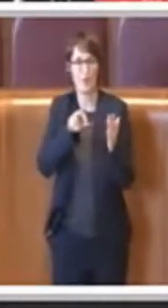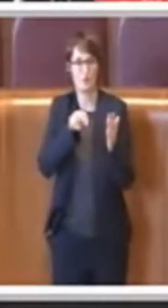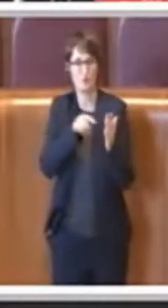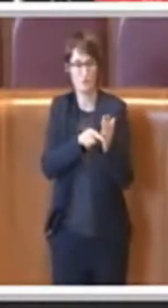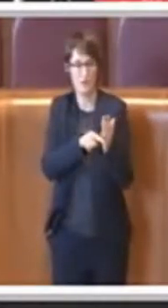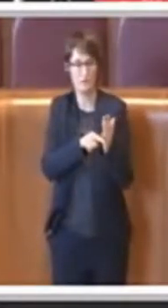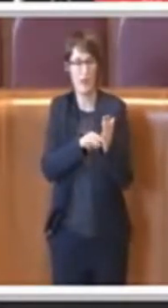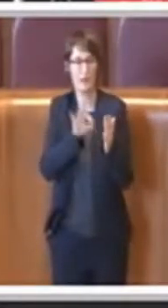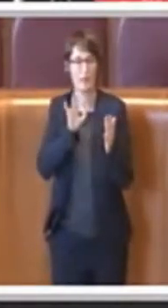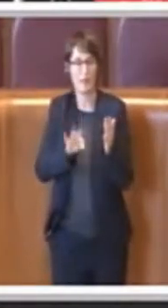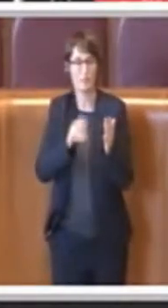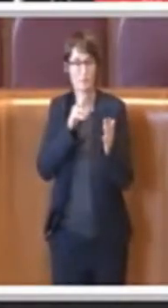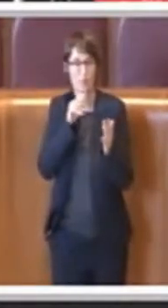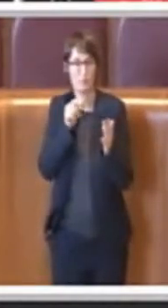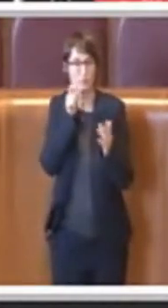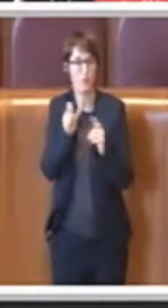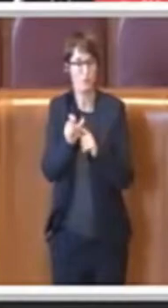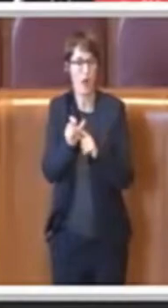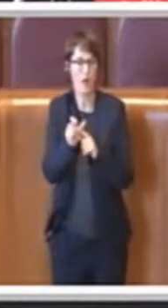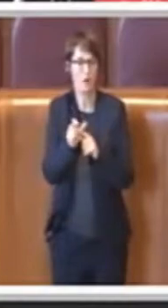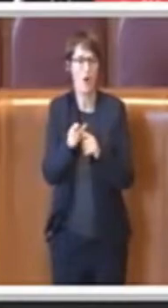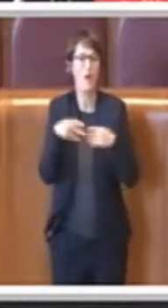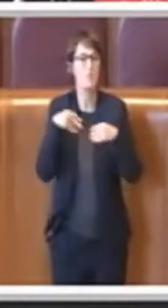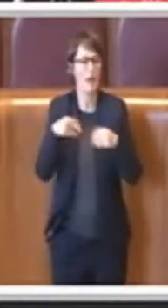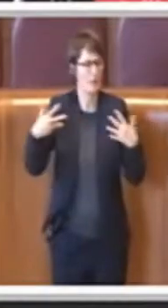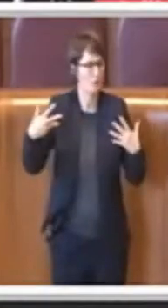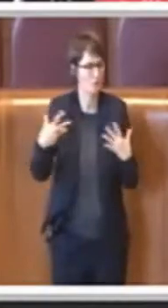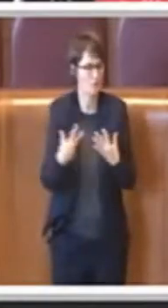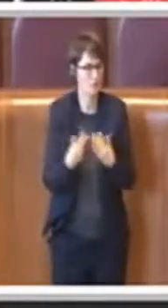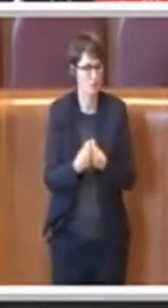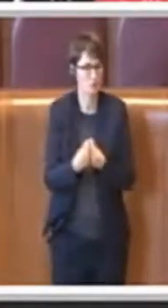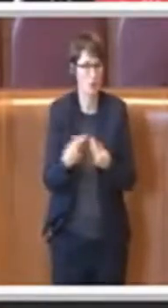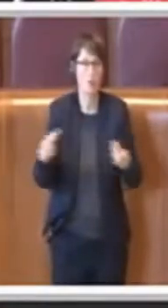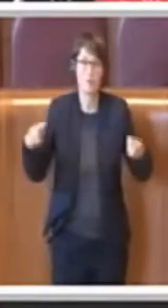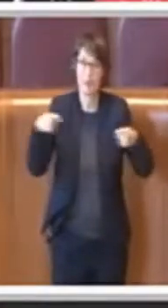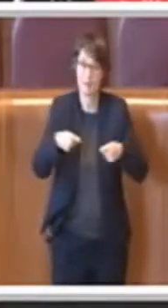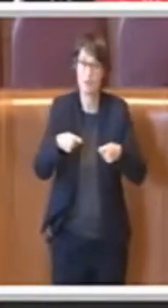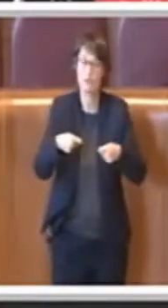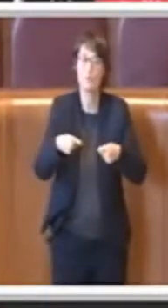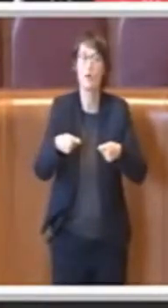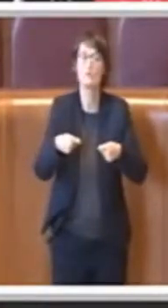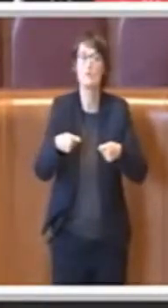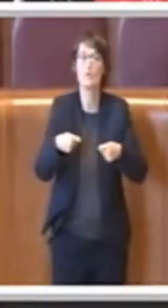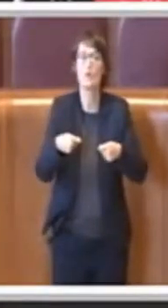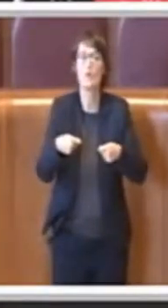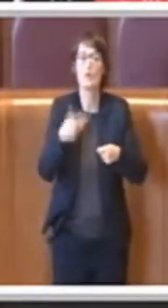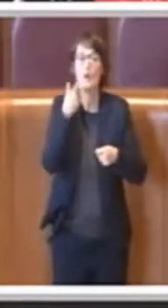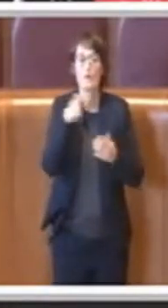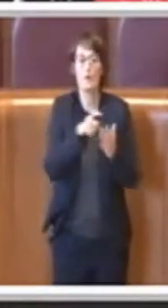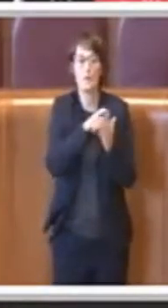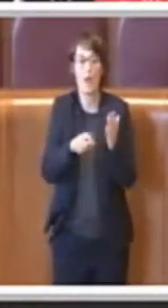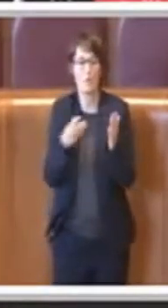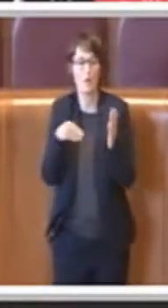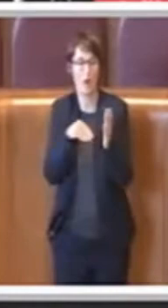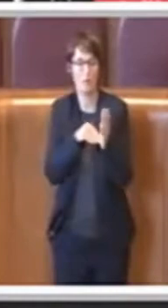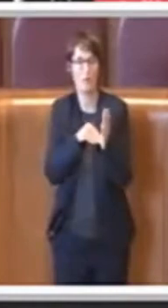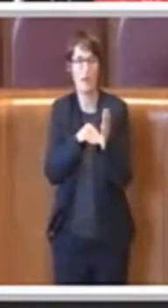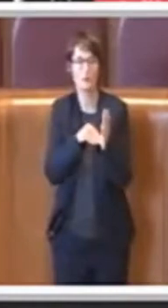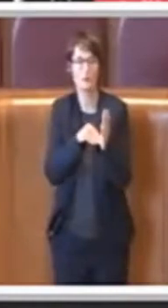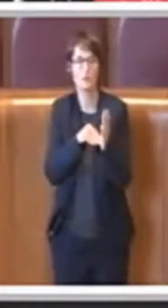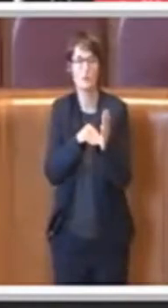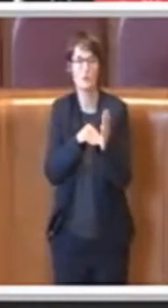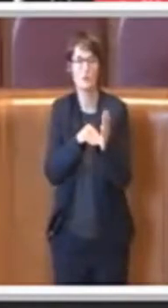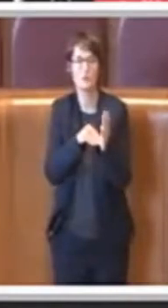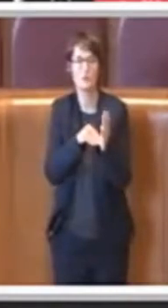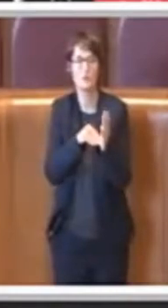compartecipazione vogliamo aggiungere un capoverso in cui ovviamente